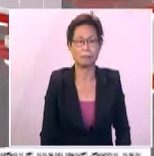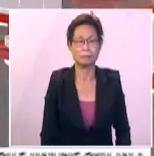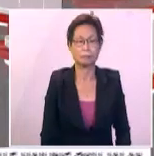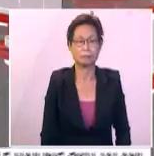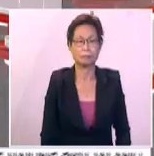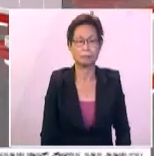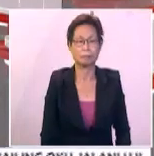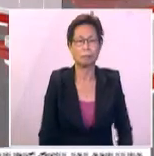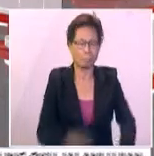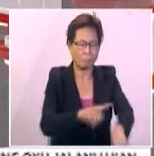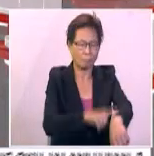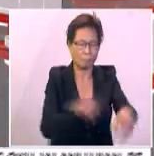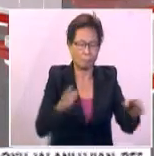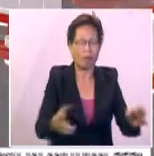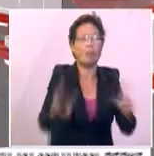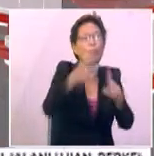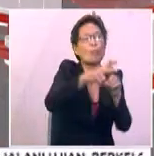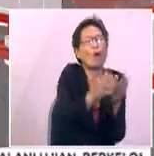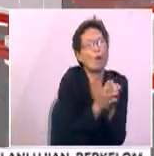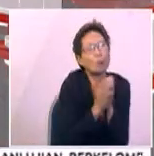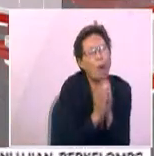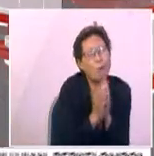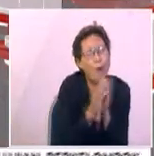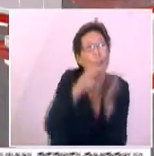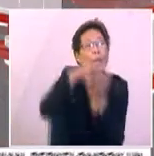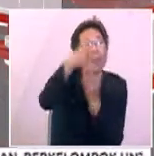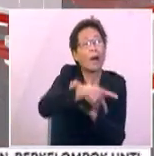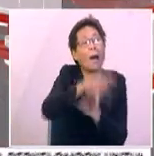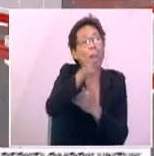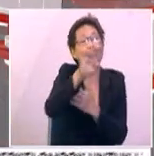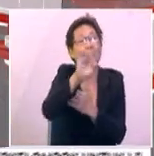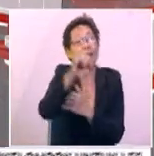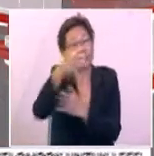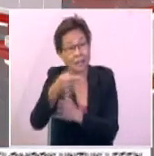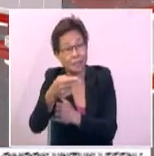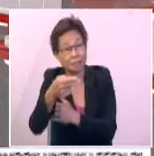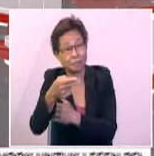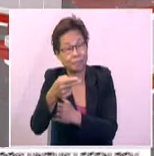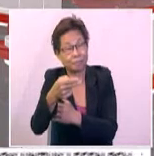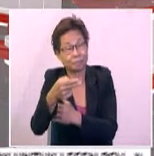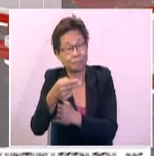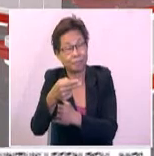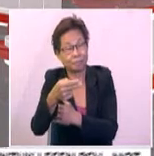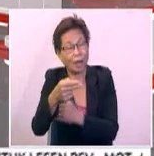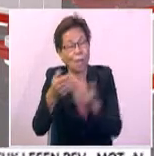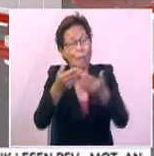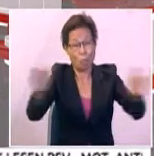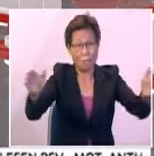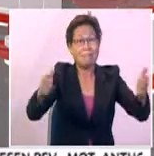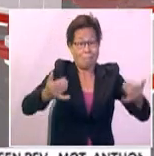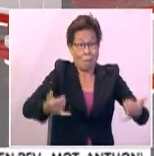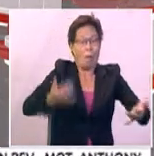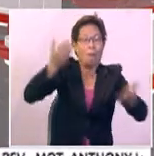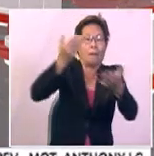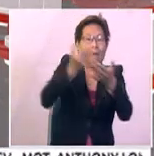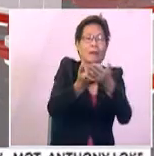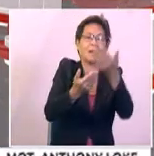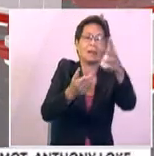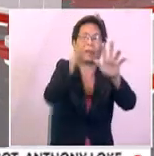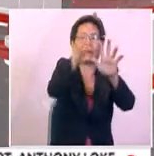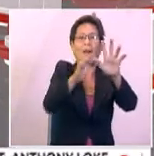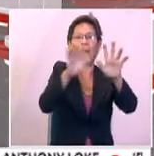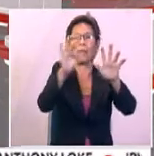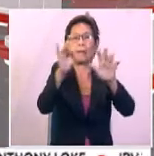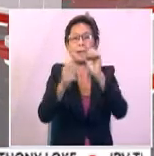Baik, tempoh permohonan rayuan bagi program bantuan sara hidup BSH dibuka hari ini hingga 15 Ogos